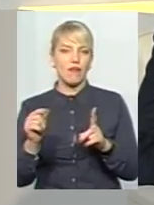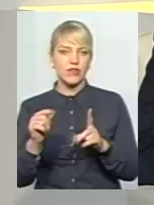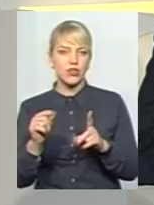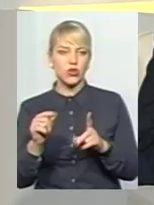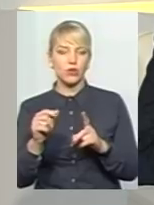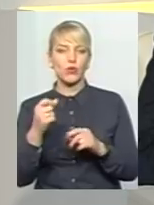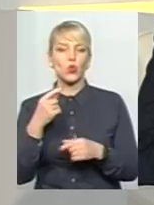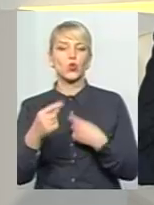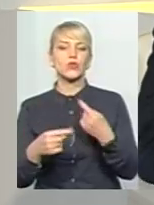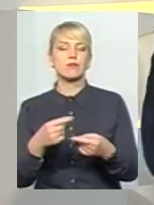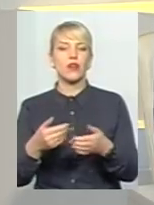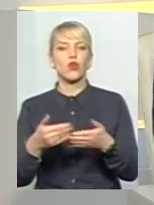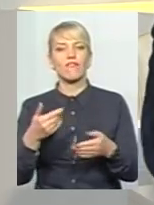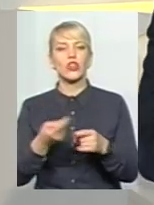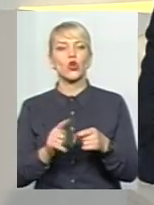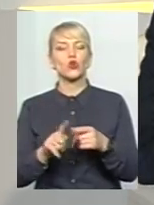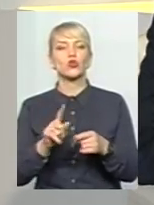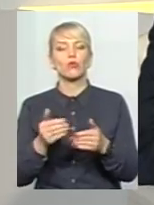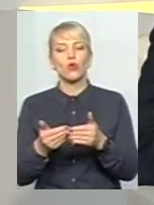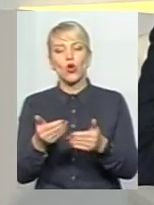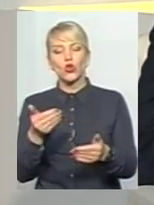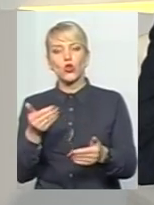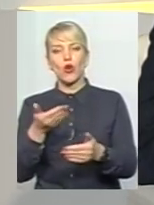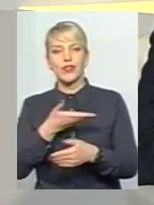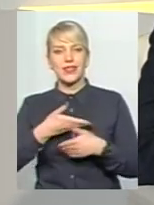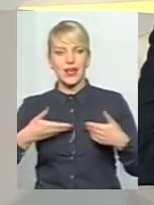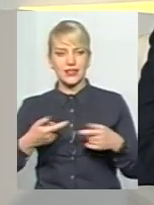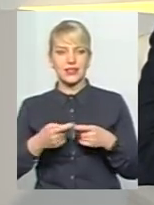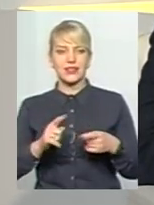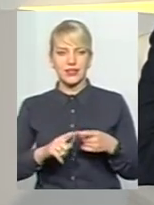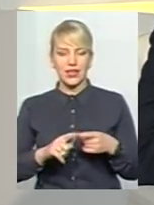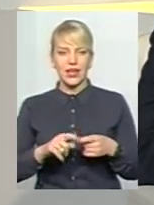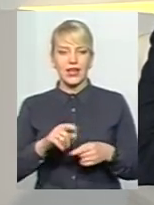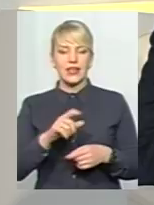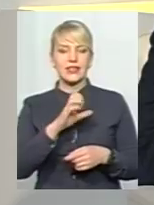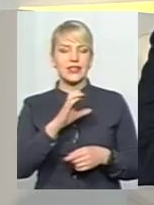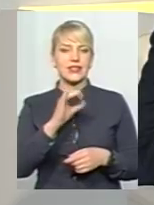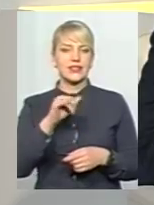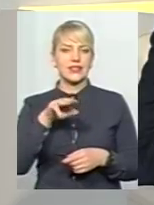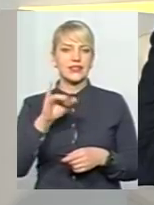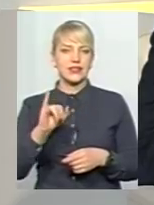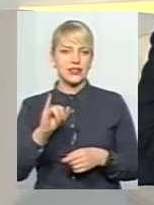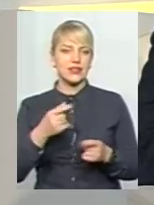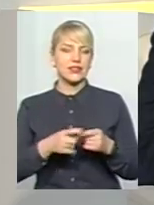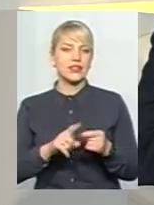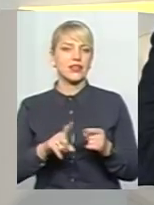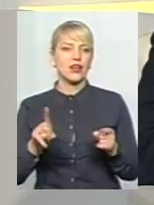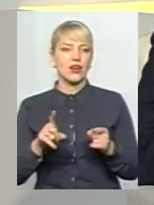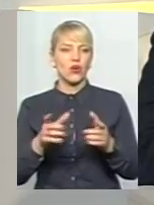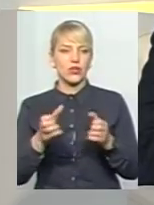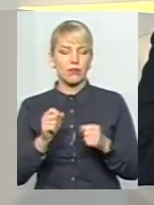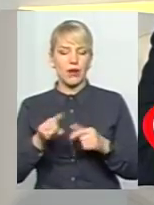спадок від того, що було до нас. Сумнозвісно, і Спортсіті, до прикладу, отримував